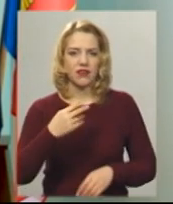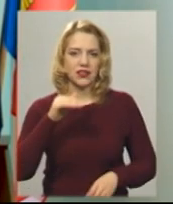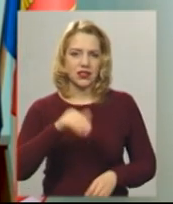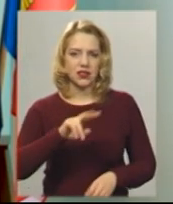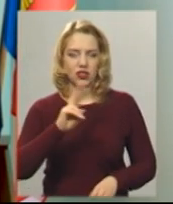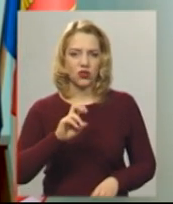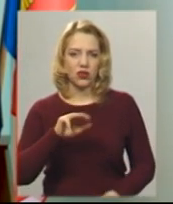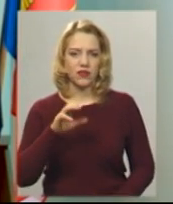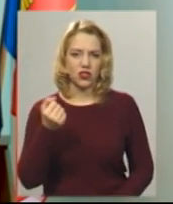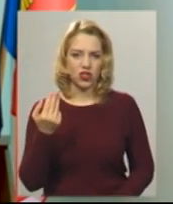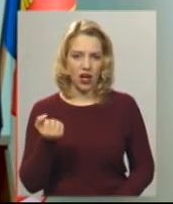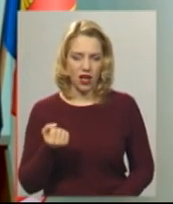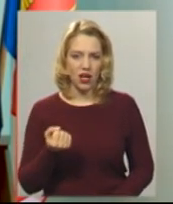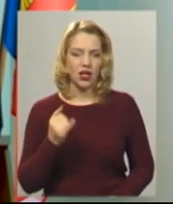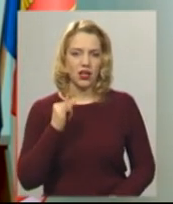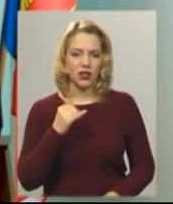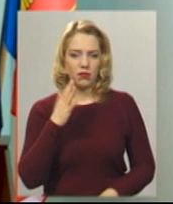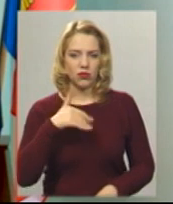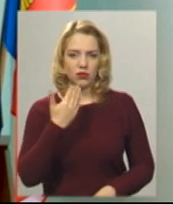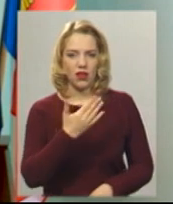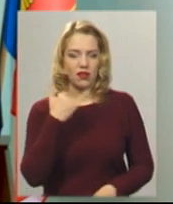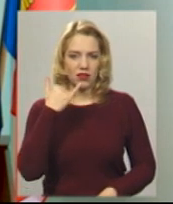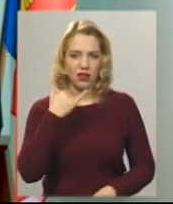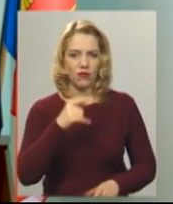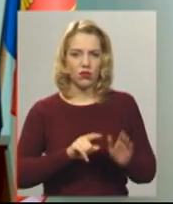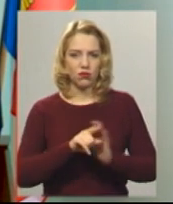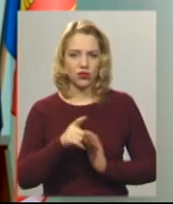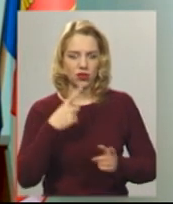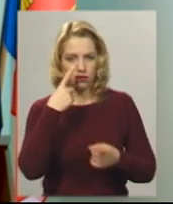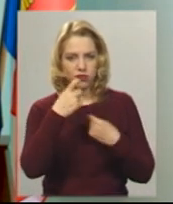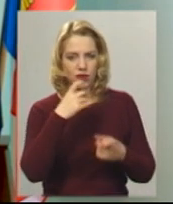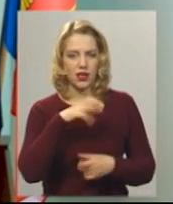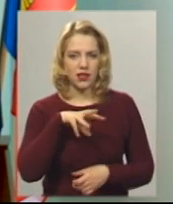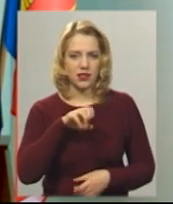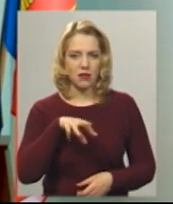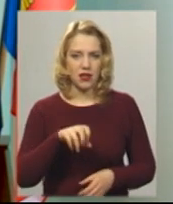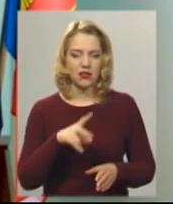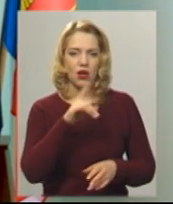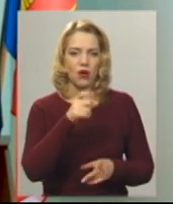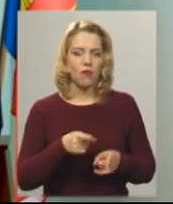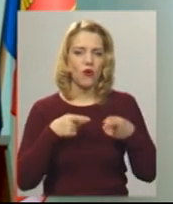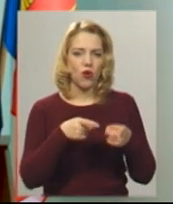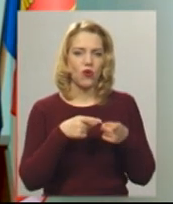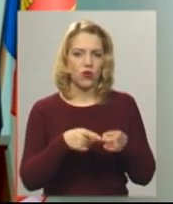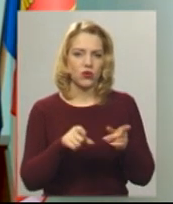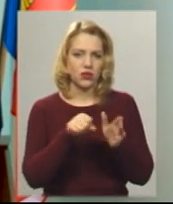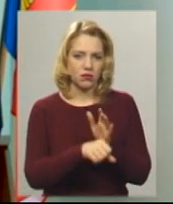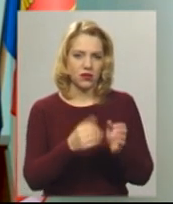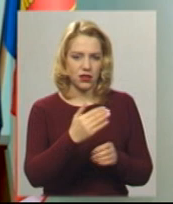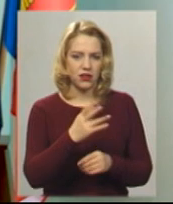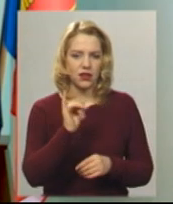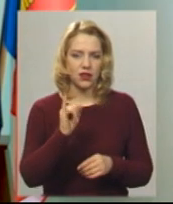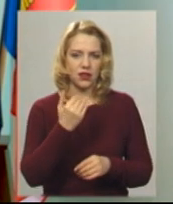США, а потім на її телефон почали сипатися смс з погрозами фізичною розправою над нею та її